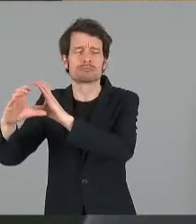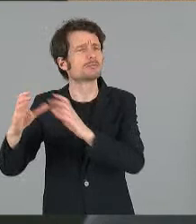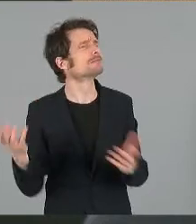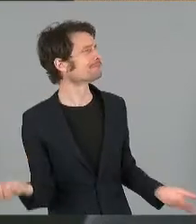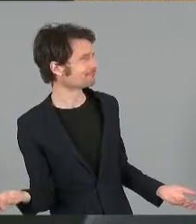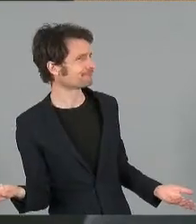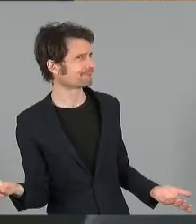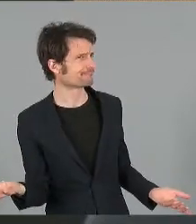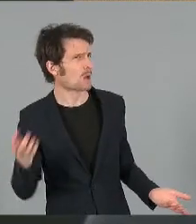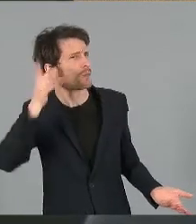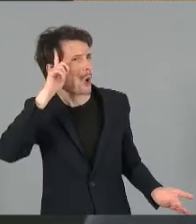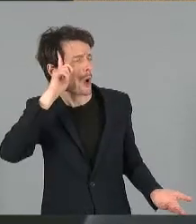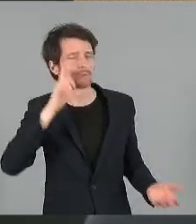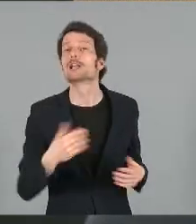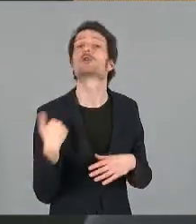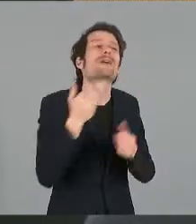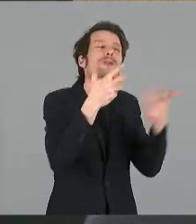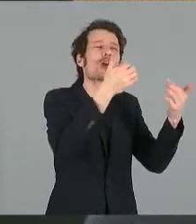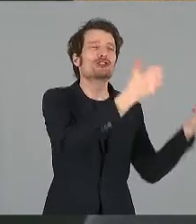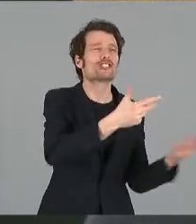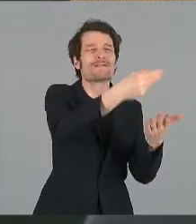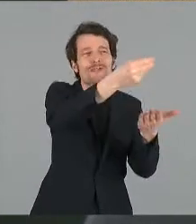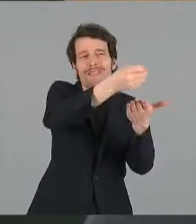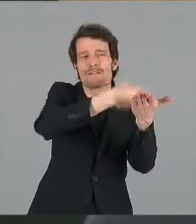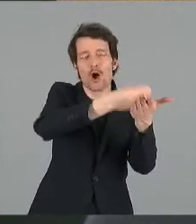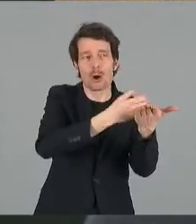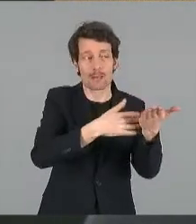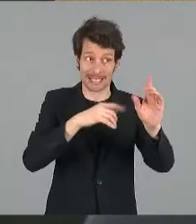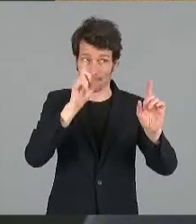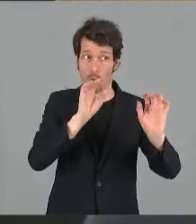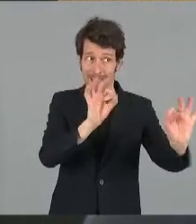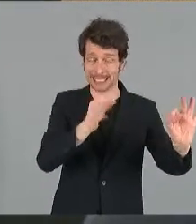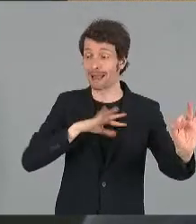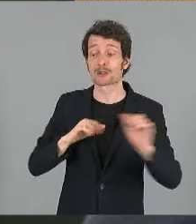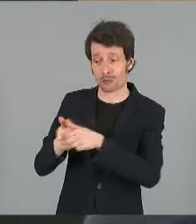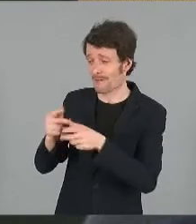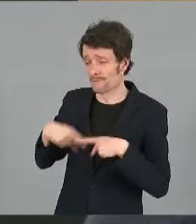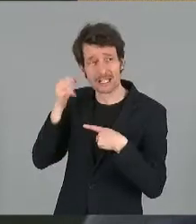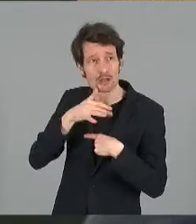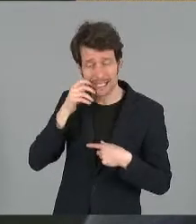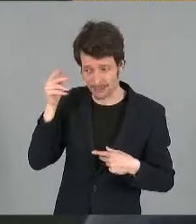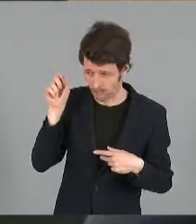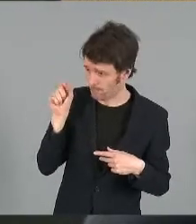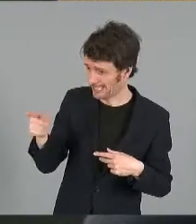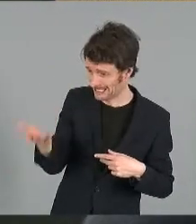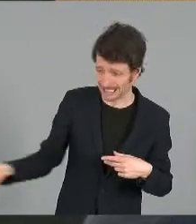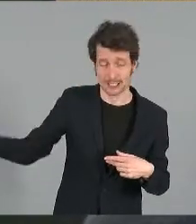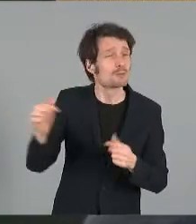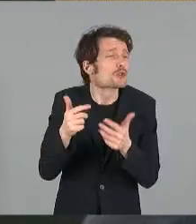plusieurs chiffres tout à l'heure. Soyons précis parce que ça concerne la vie quotidienne de plusieurs milliers d'habitants, vous l'avez rappelé.